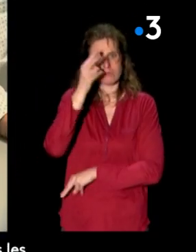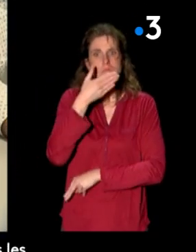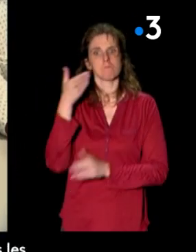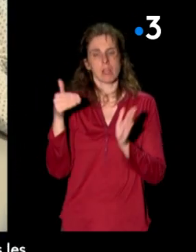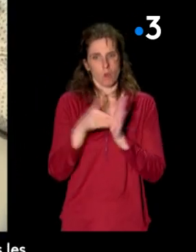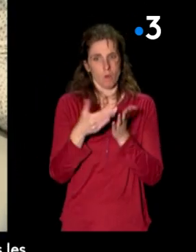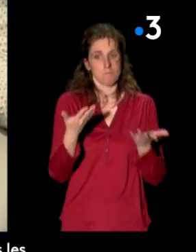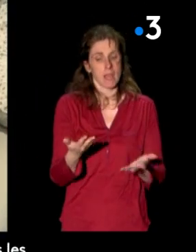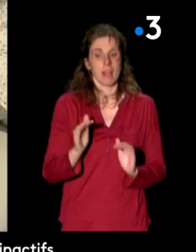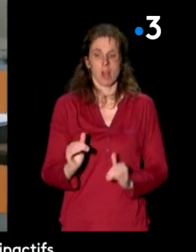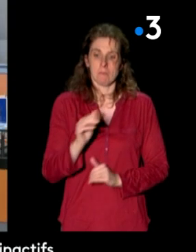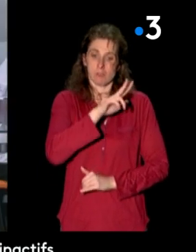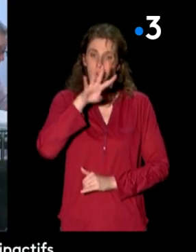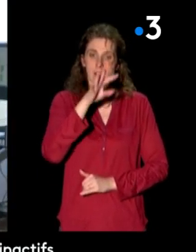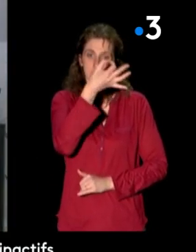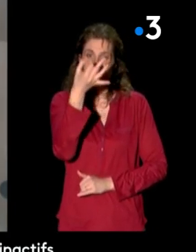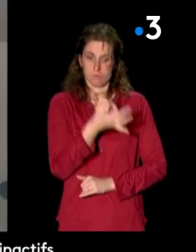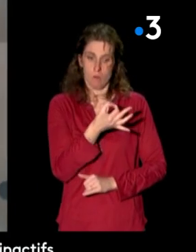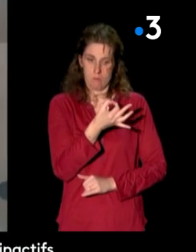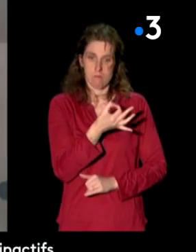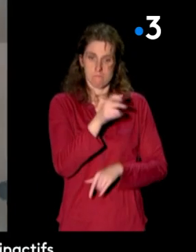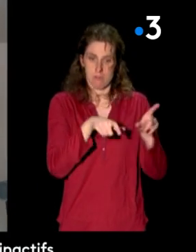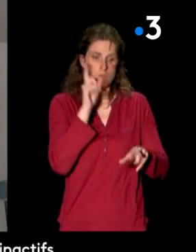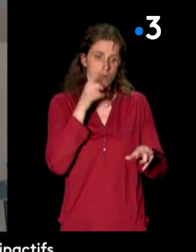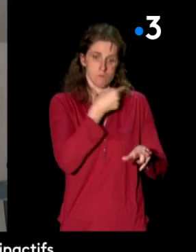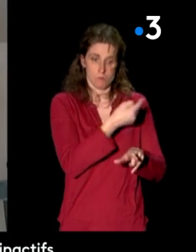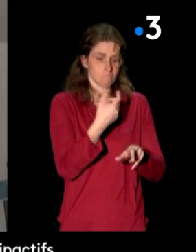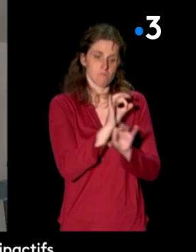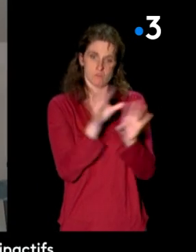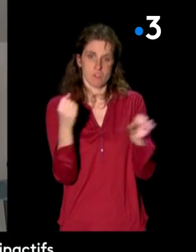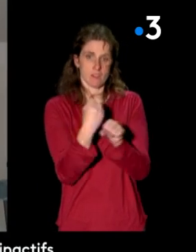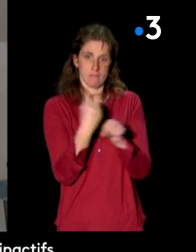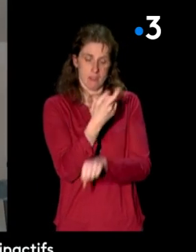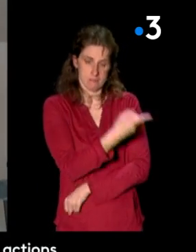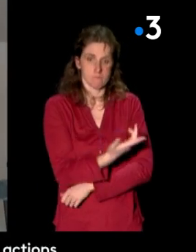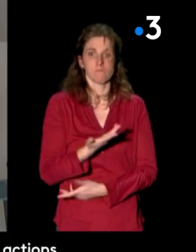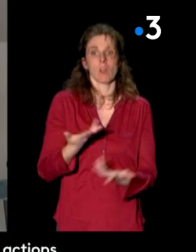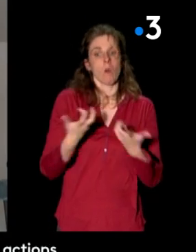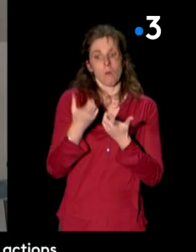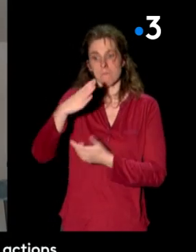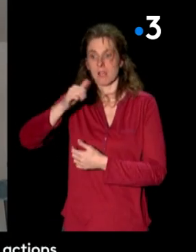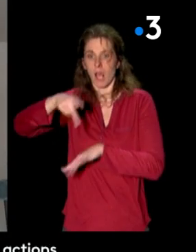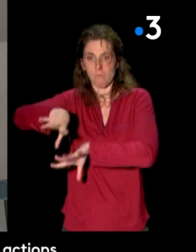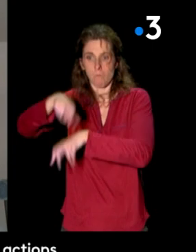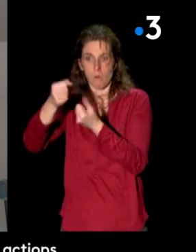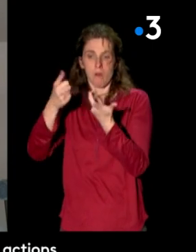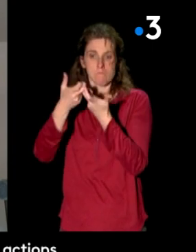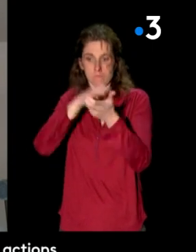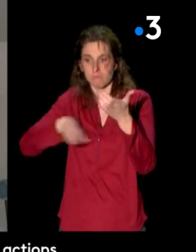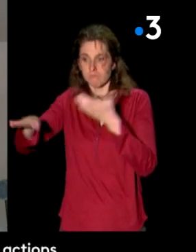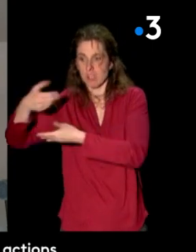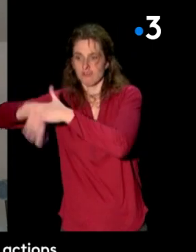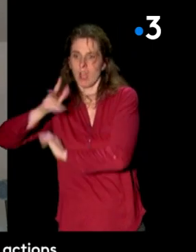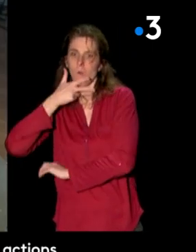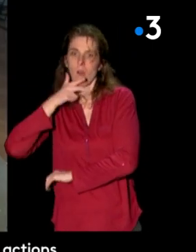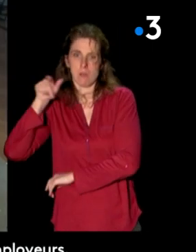organismes. Pourtant, 34% des sourds restent inactifs selon la Fédération nationale des Sourds de France. A l'instar de Cap Emploi, parmi les actions que l'on